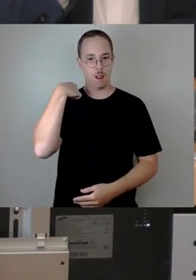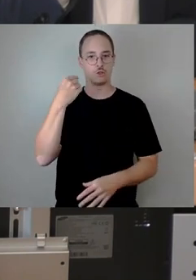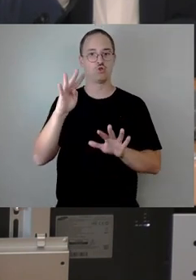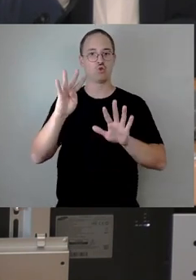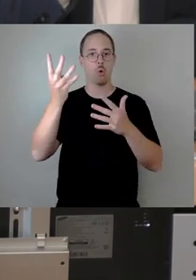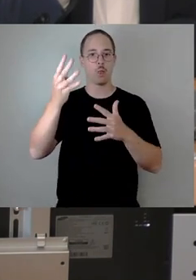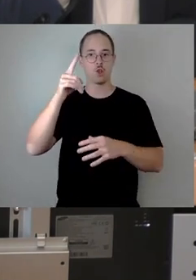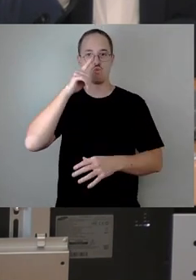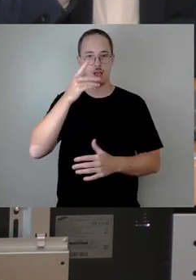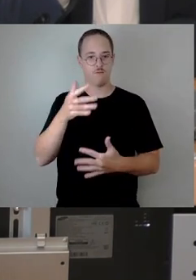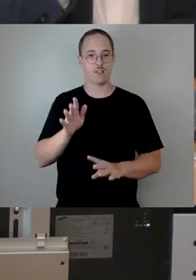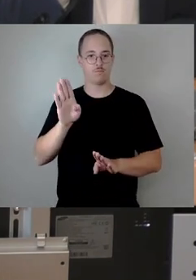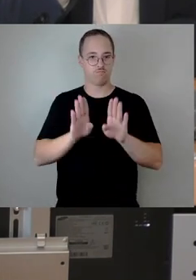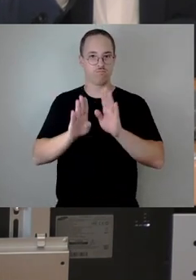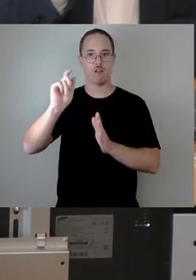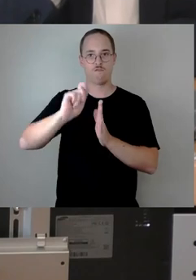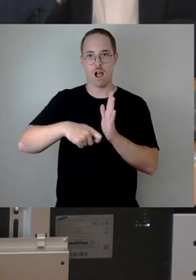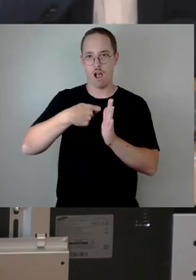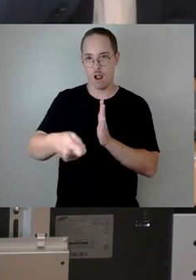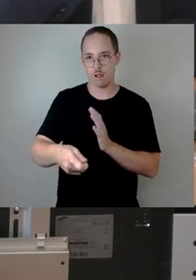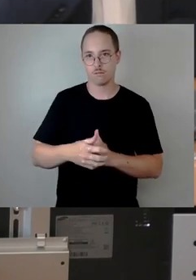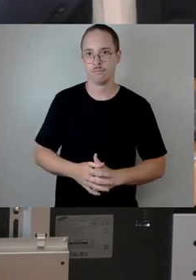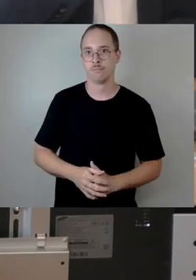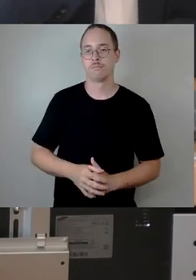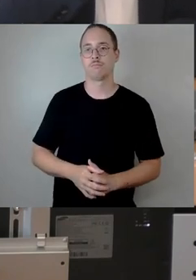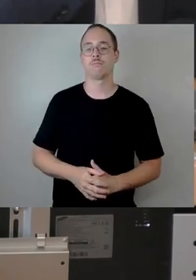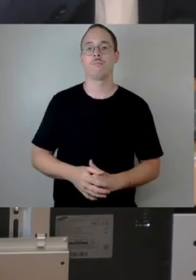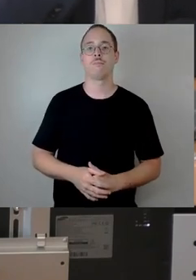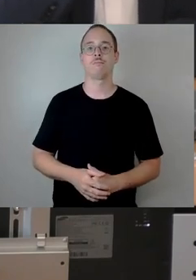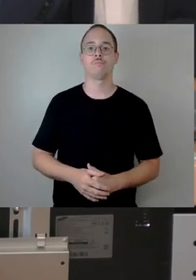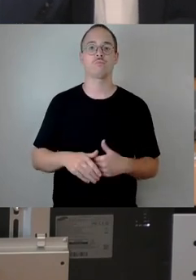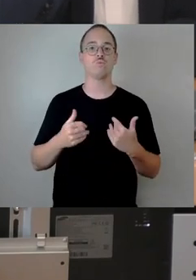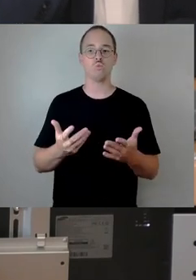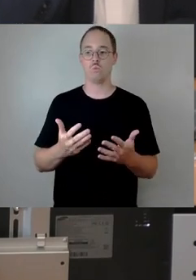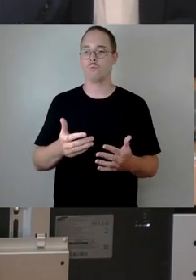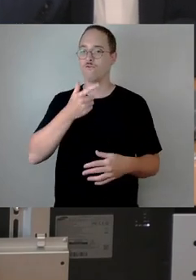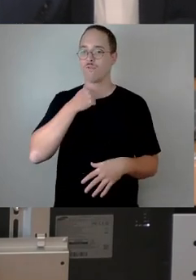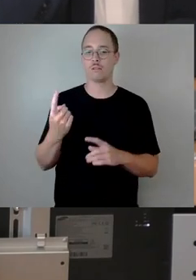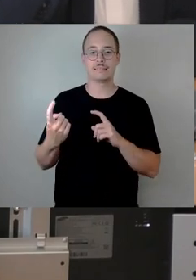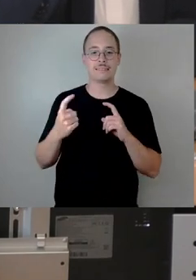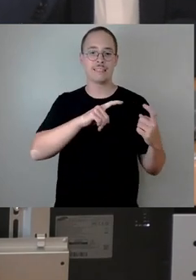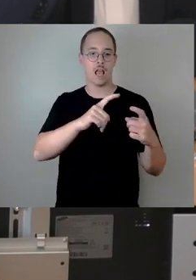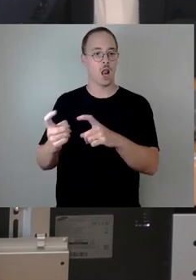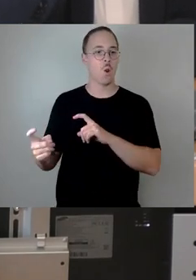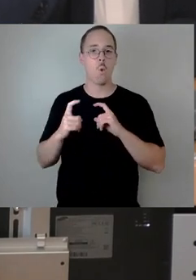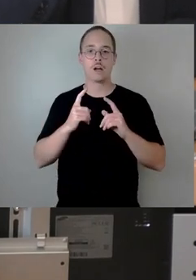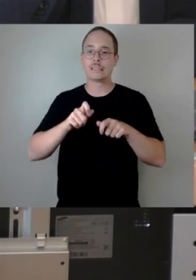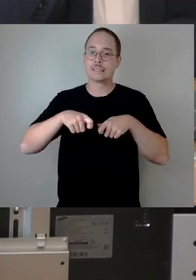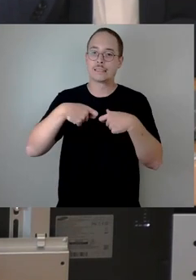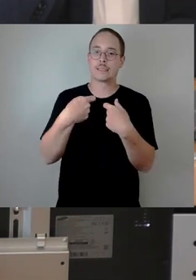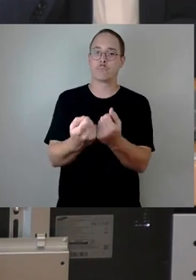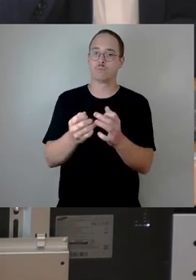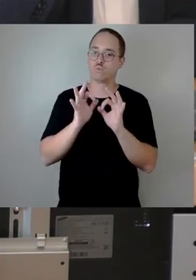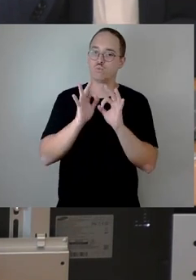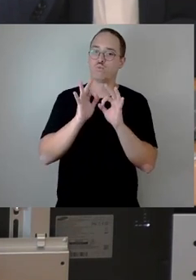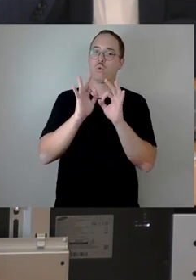Vielfalt in einen konstruktiven Dialog und außerdem in gute Entscheidungen zu verwandeln, ist dabei sicherlich eine große